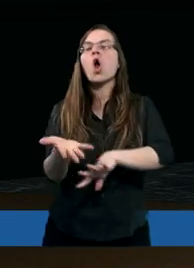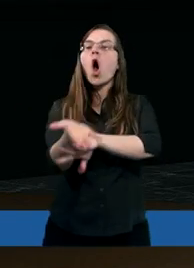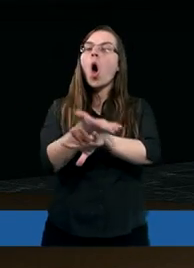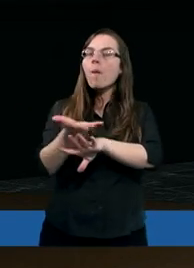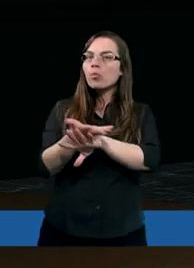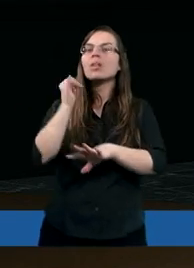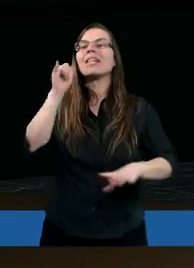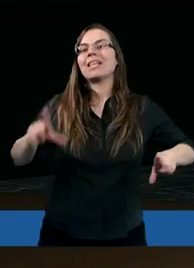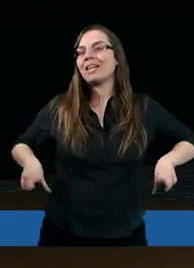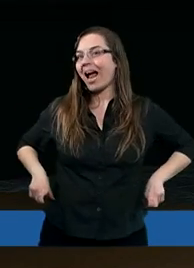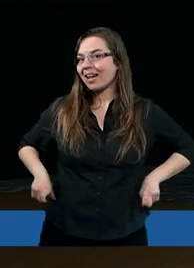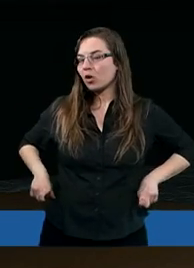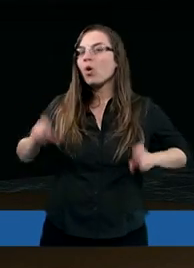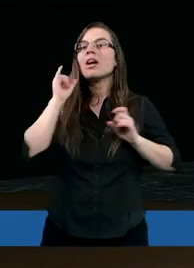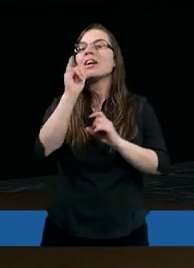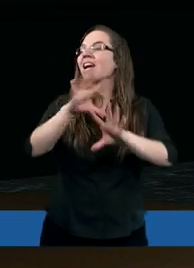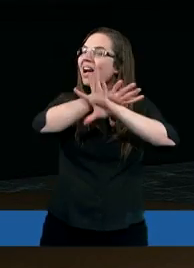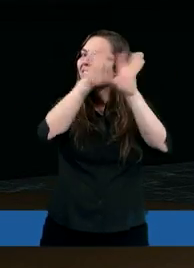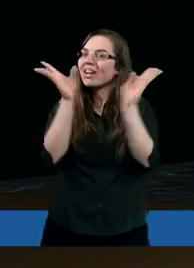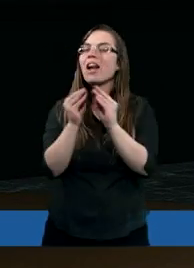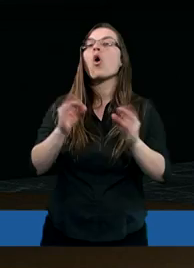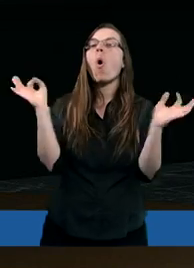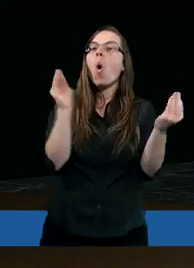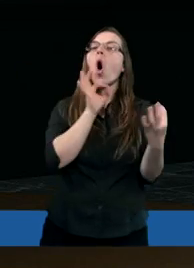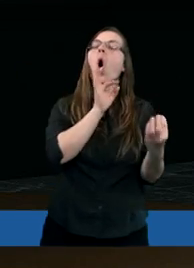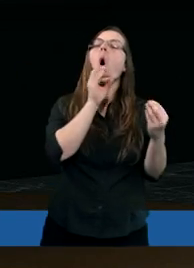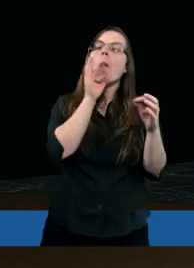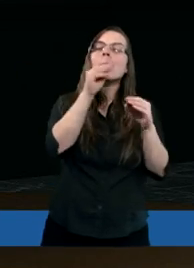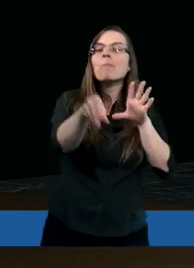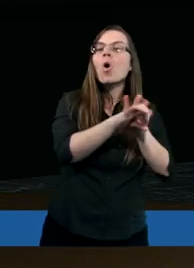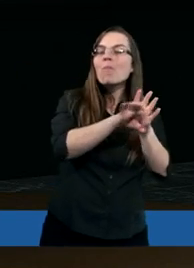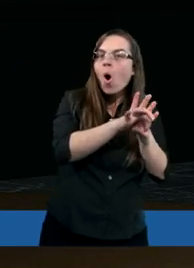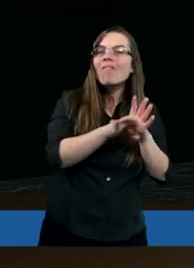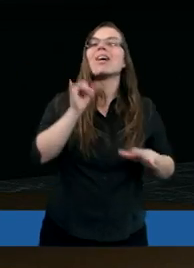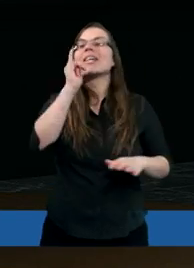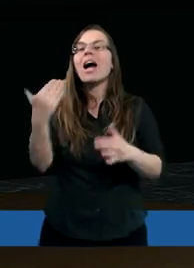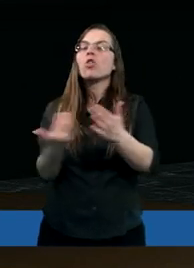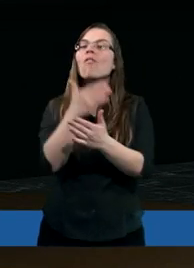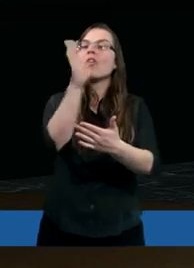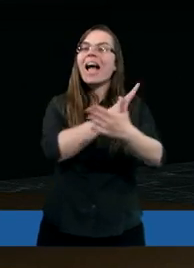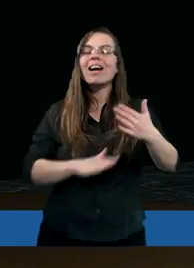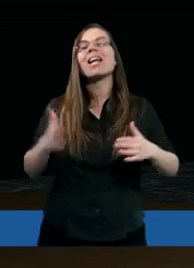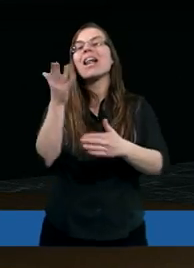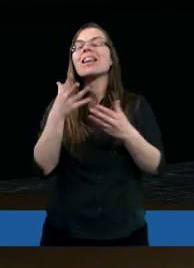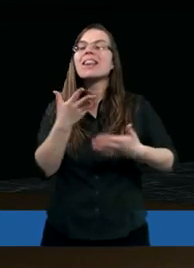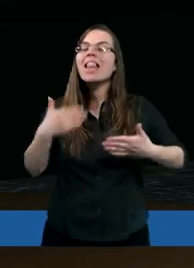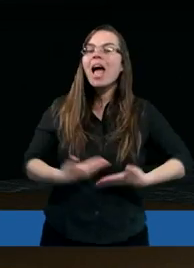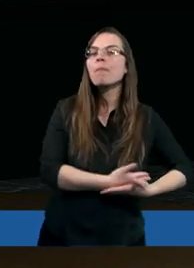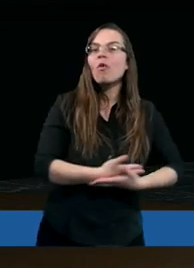obłudę i zazdrość i wszelką obmowę, jako nowo narodzone niemowlęta